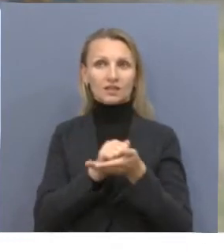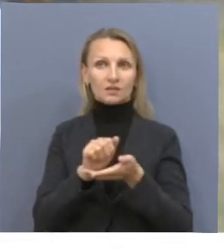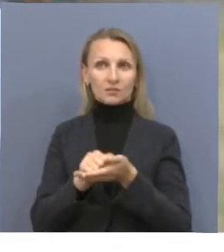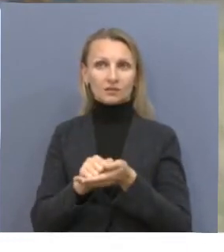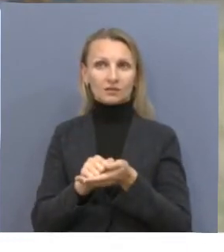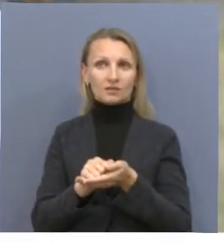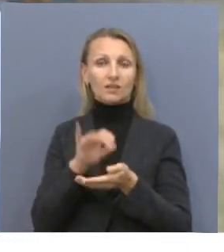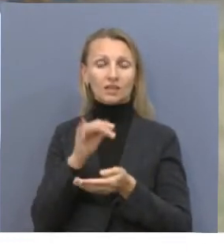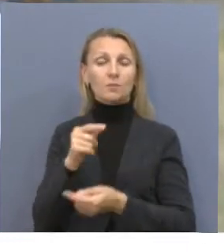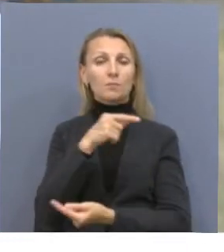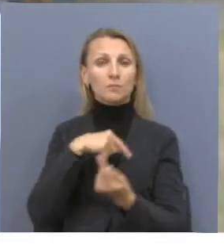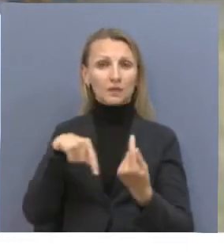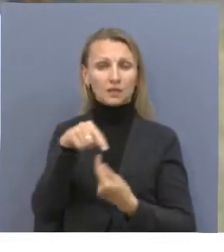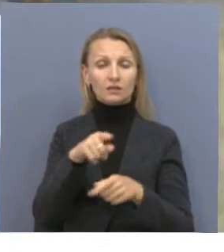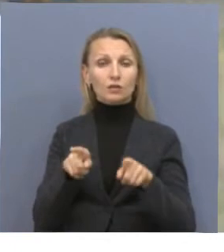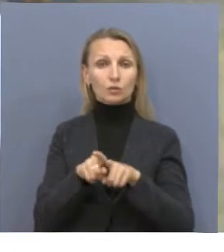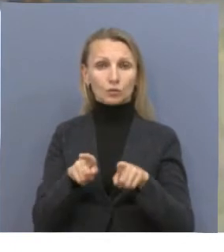Ну и бизнес, конечно, поддержка.